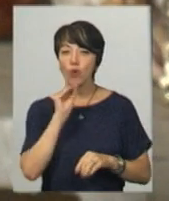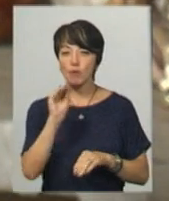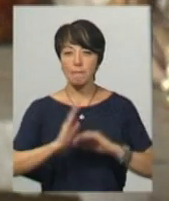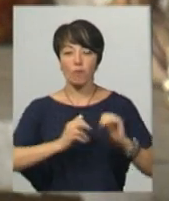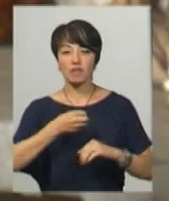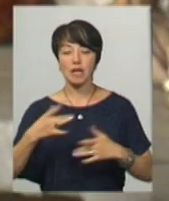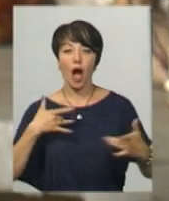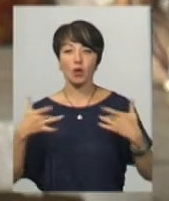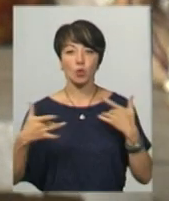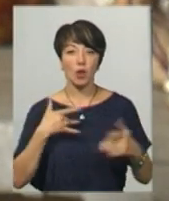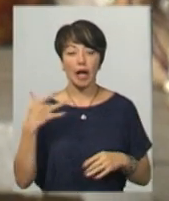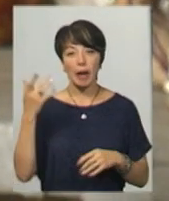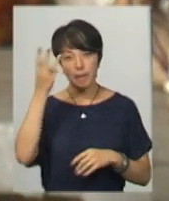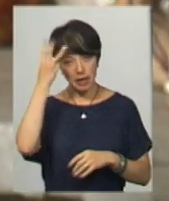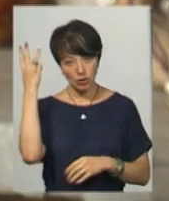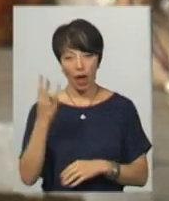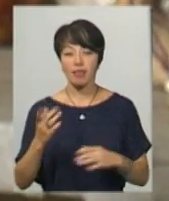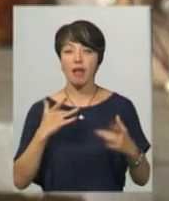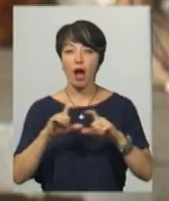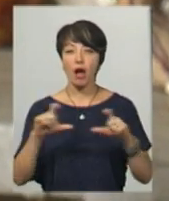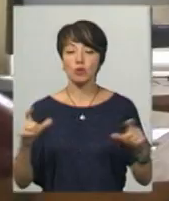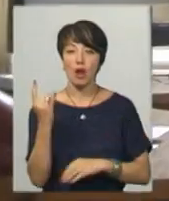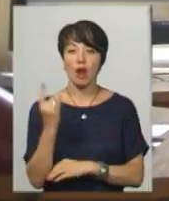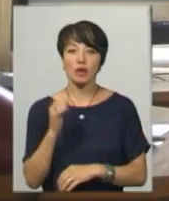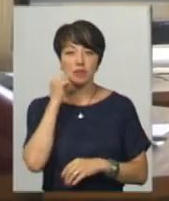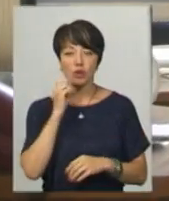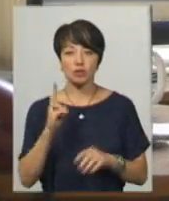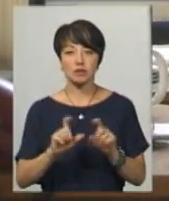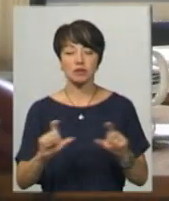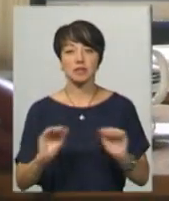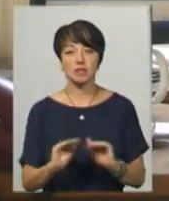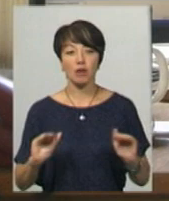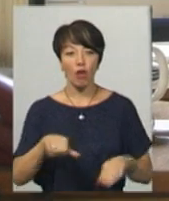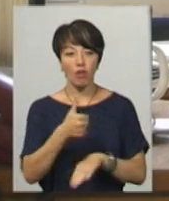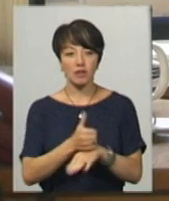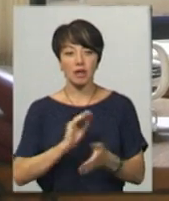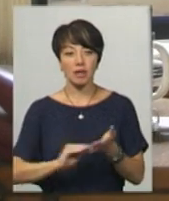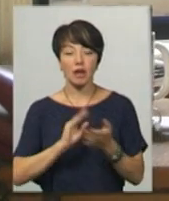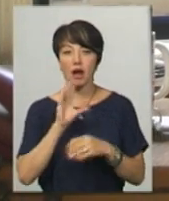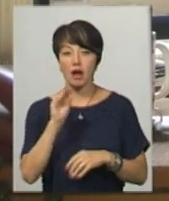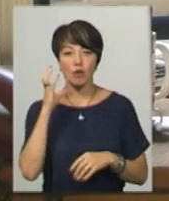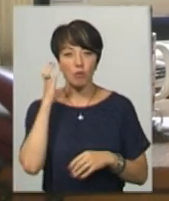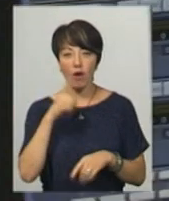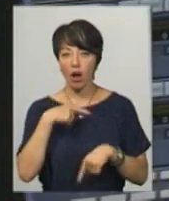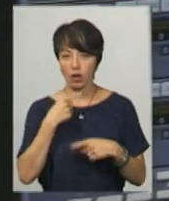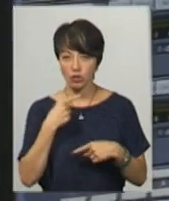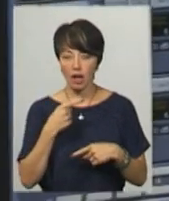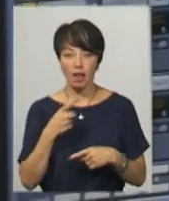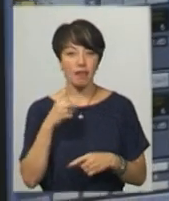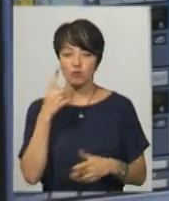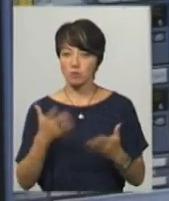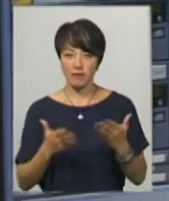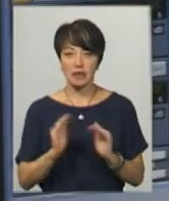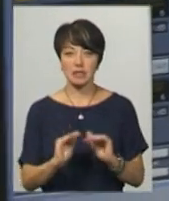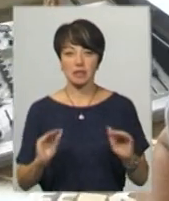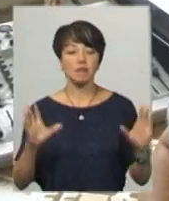актури Хмельницького театру «Ляльок дивень» та старокостянтинівські школярі. Головний редактор Старокостянтинівського районного радіомовлення Сергій Грищук каже, не сумнівається,